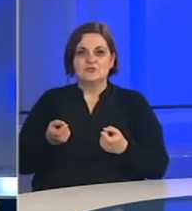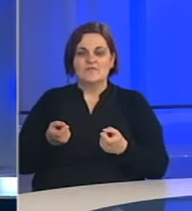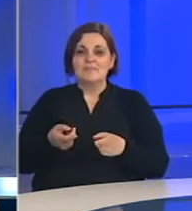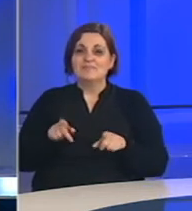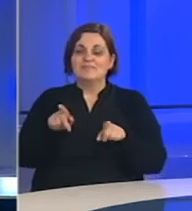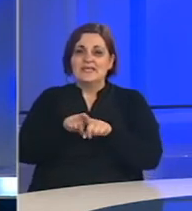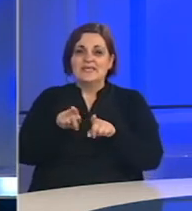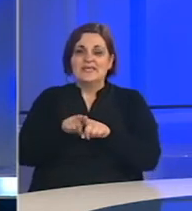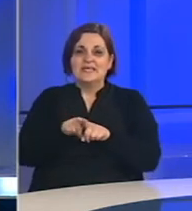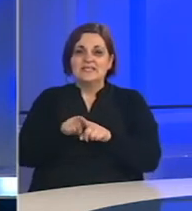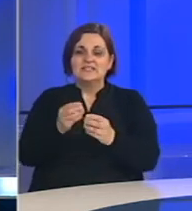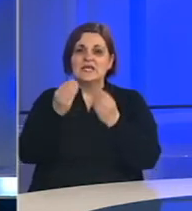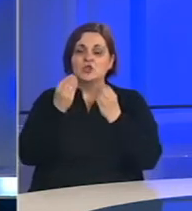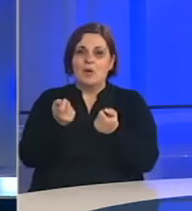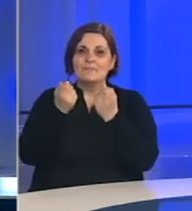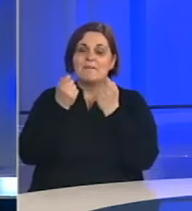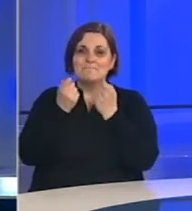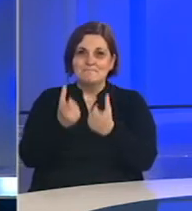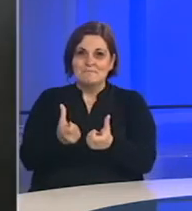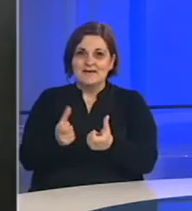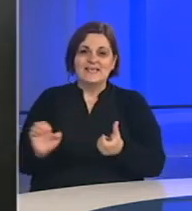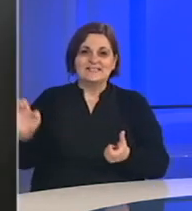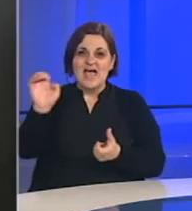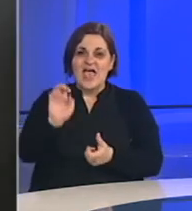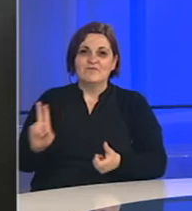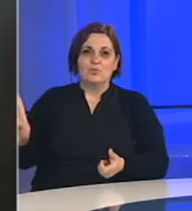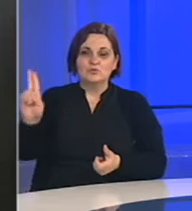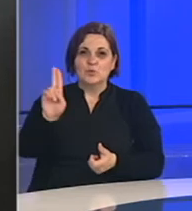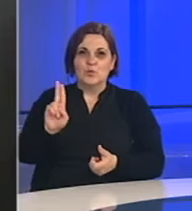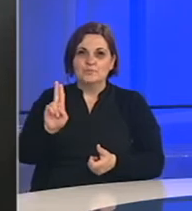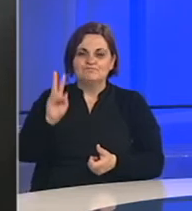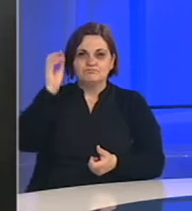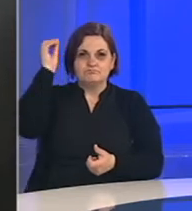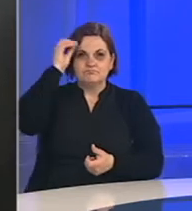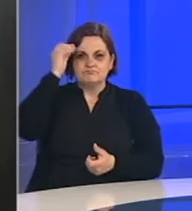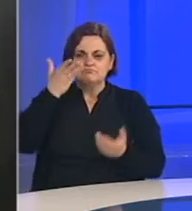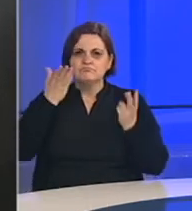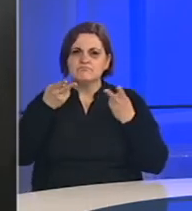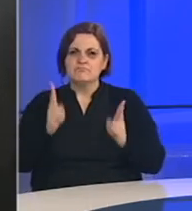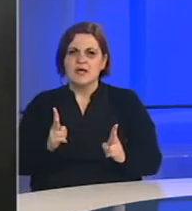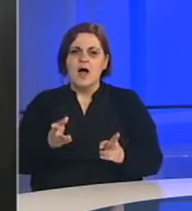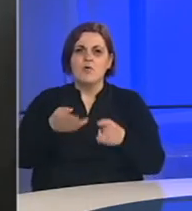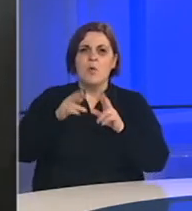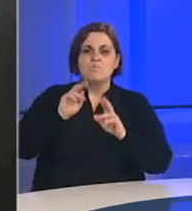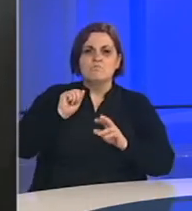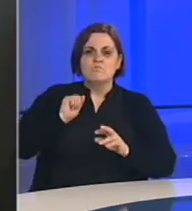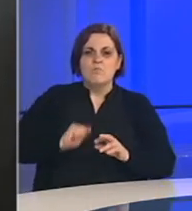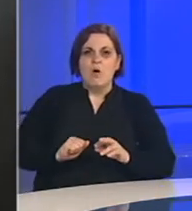također dobra prilika za Evropsku uniju da učimo kako moramo